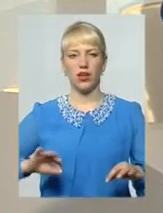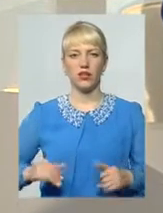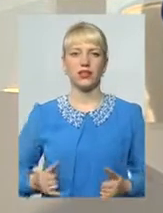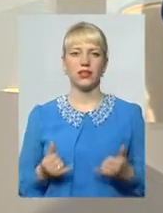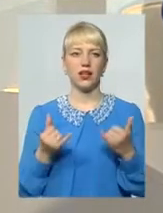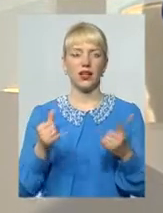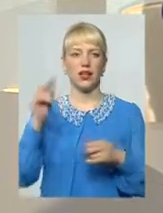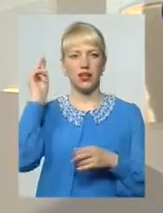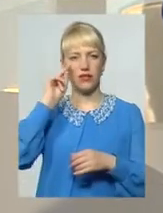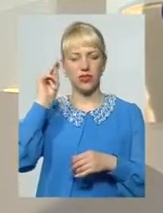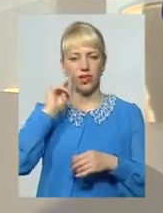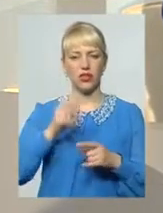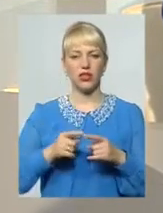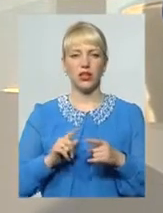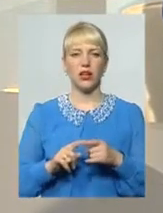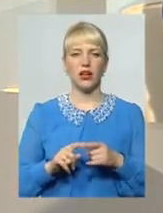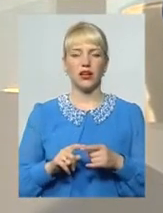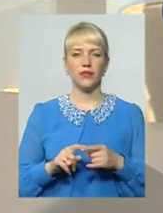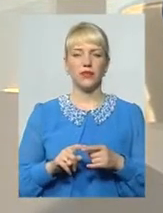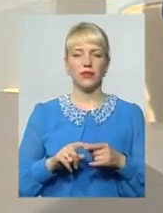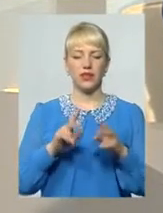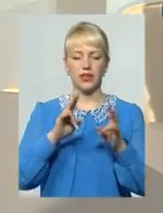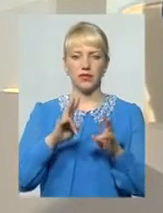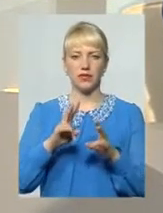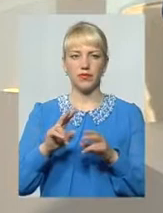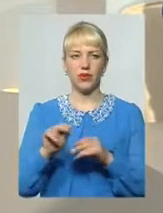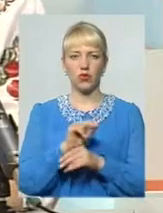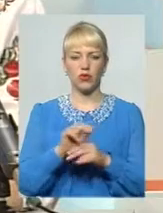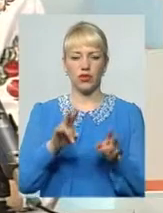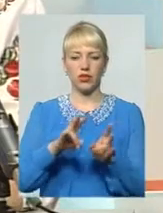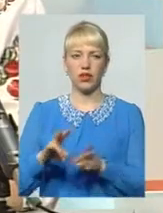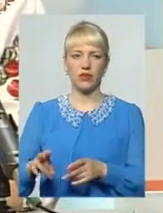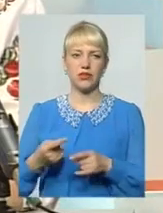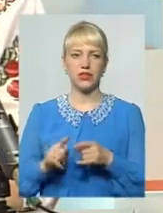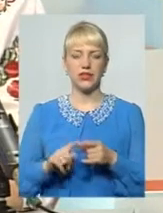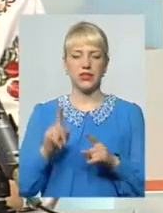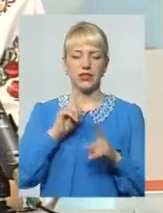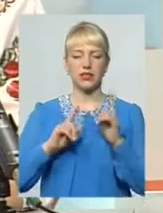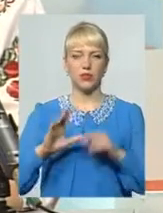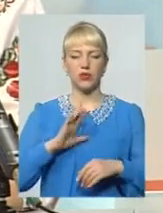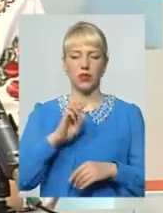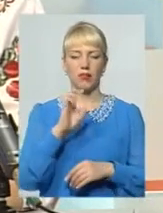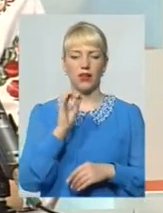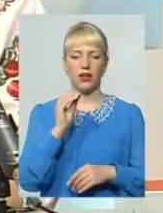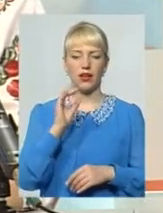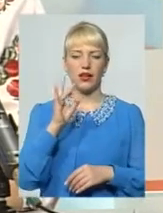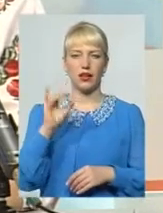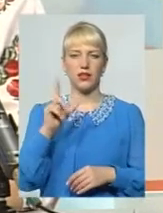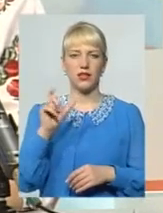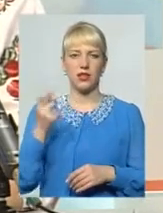навчання травму фокус-терапевтів Перша сесія цього проєкту відбулася в березні цього року